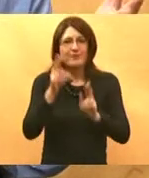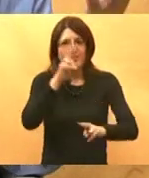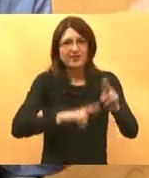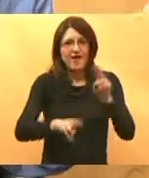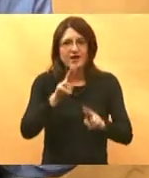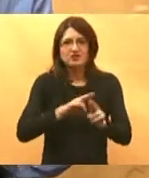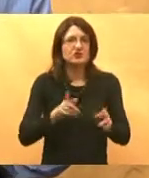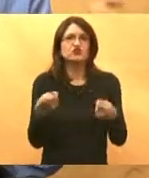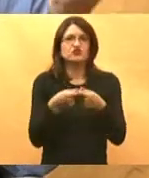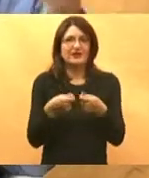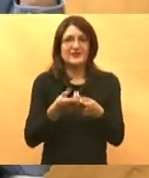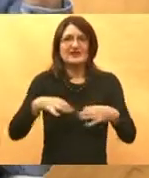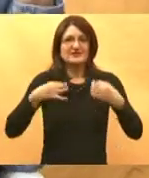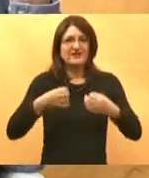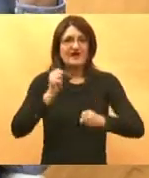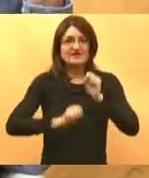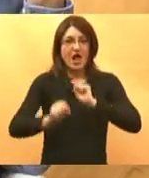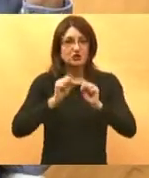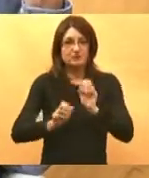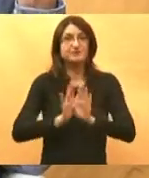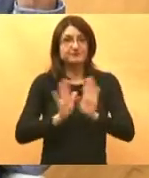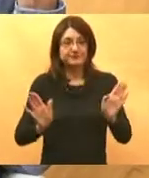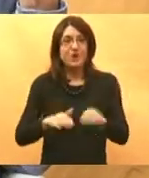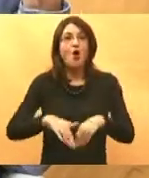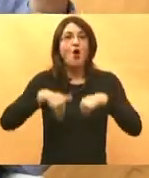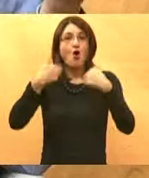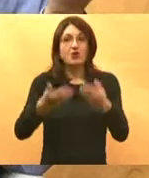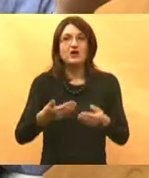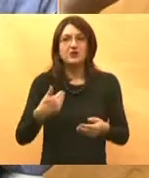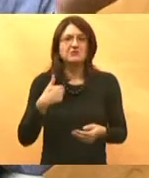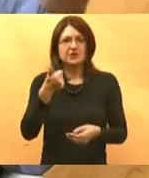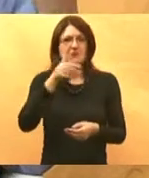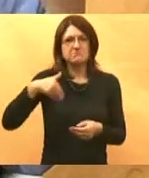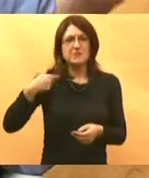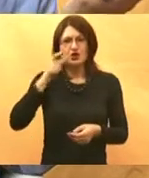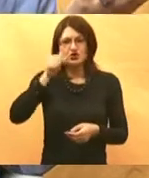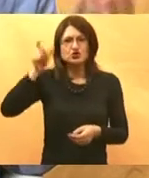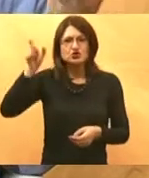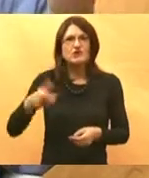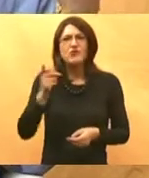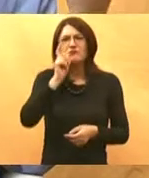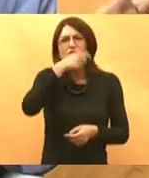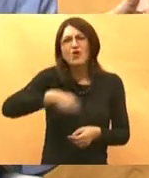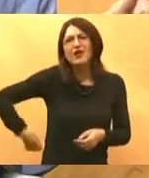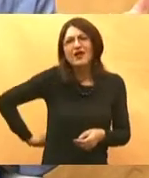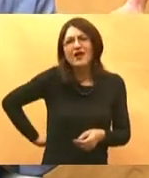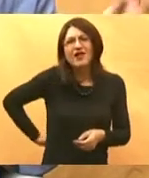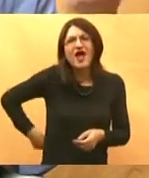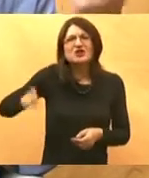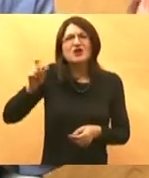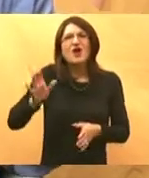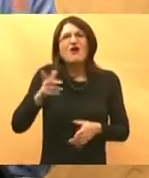dijelu zdravstvene zaštite. A onda dođemo do toga da jednog mladog čovjeka kojeg je uklještilo u leđima i na klasičnu